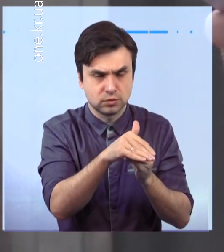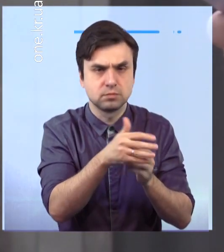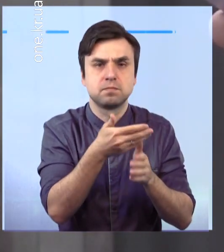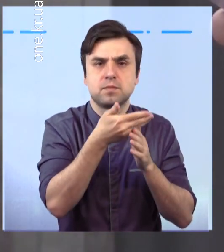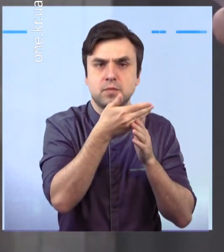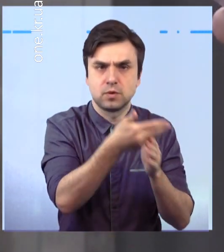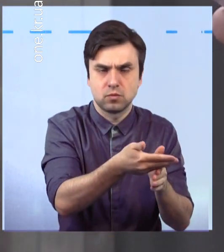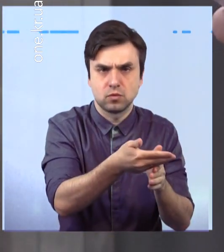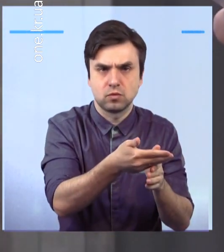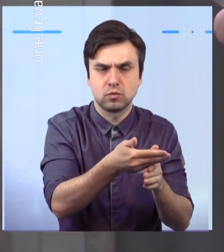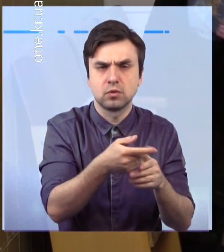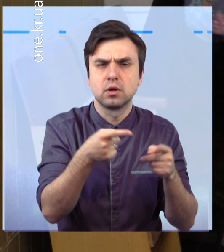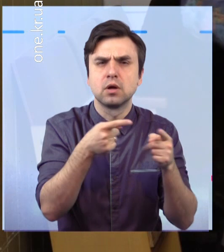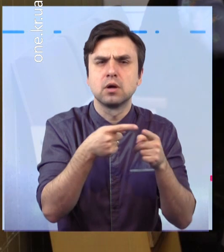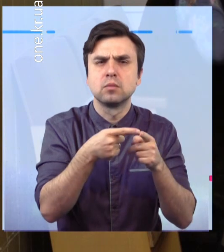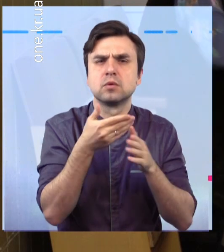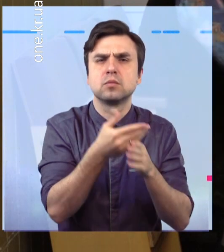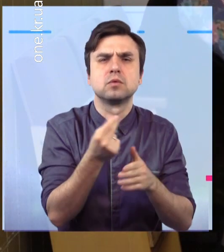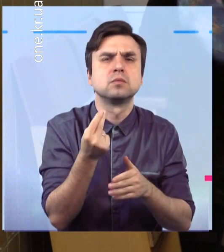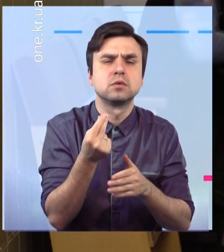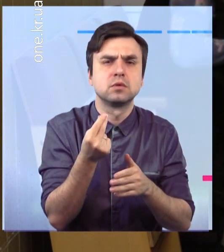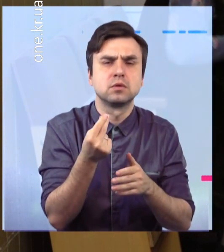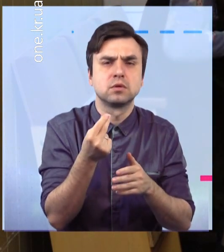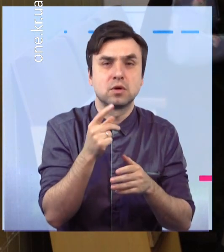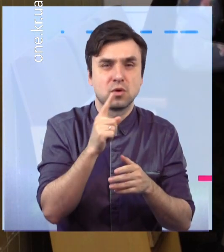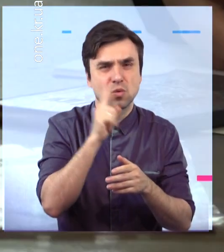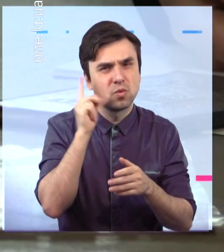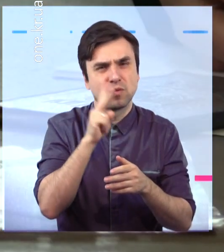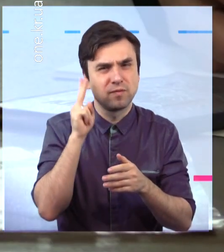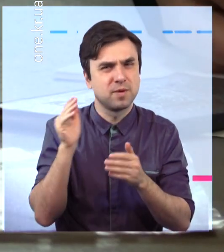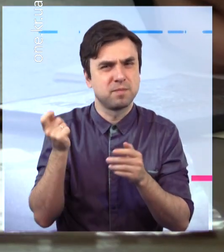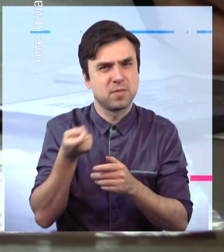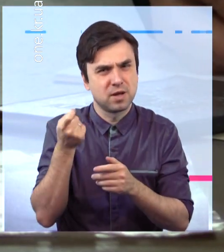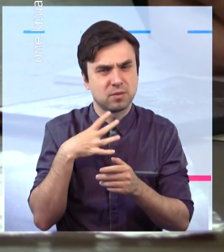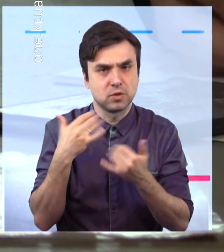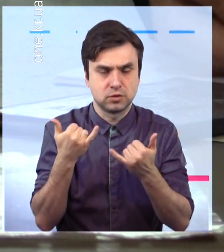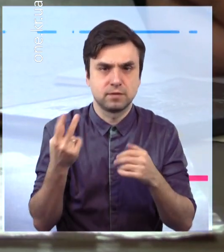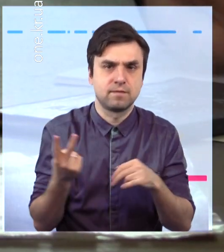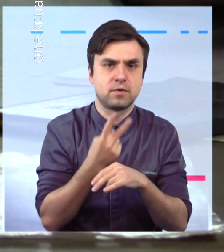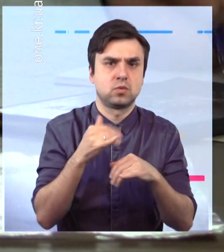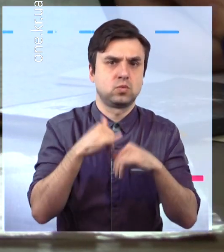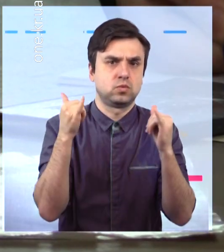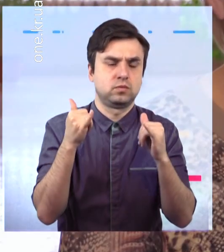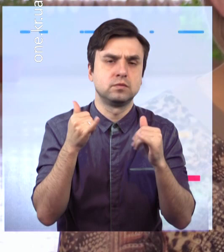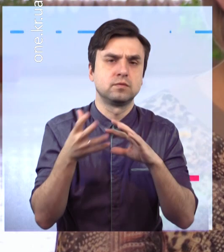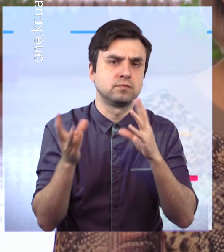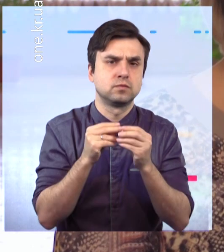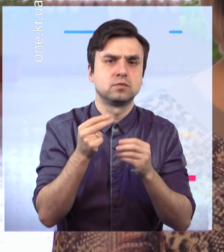такої допомоги, порівняно із минулими роками, збільшився удвічі та наразі складає 1 тисячу гривень.